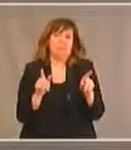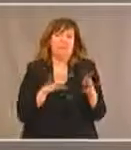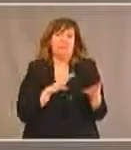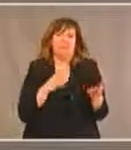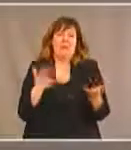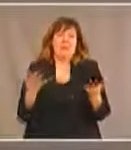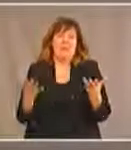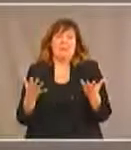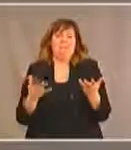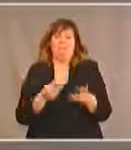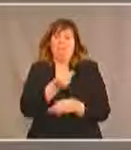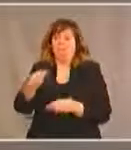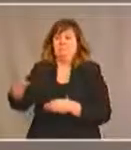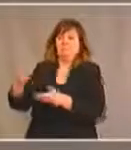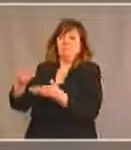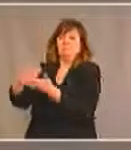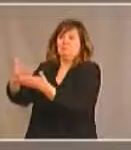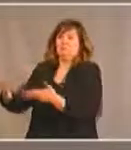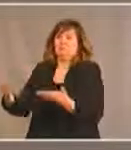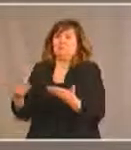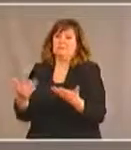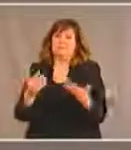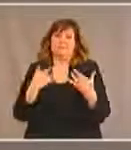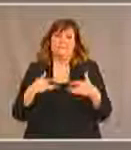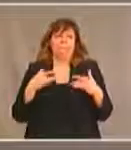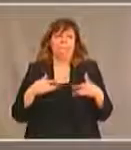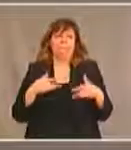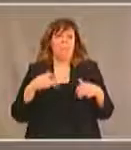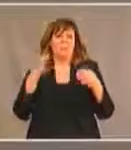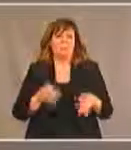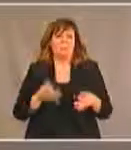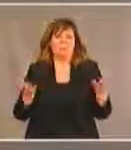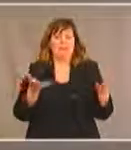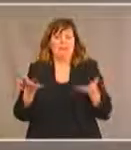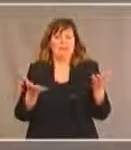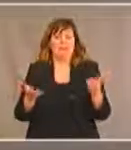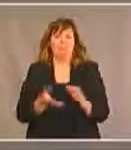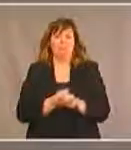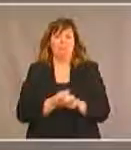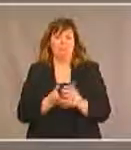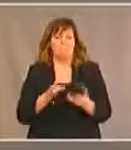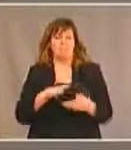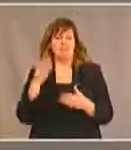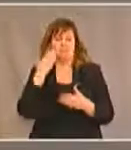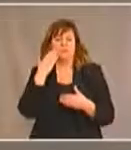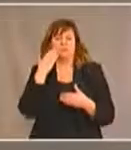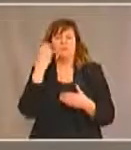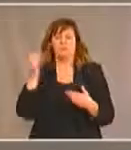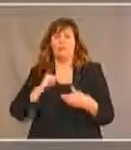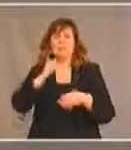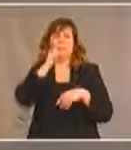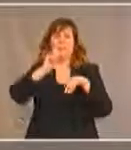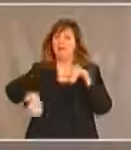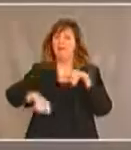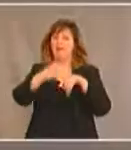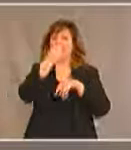déploient ce financement et le rendent accessible aux intervenants. Je ne sais pas d'éviter la question, mais je